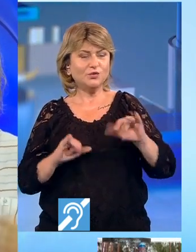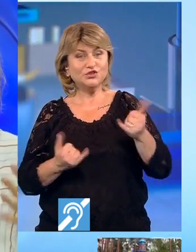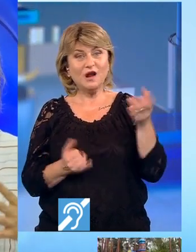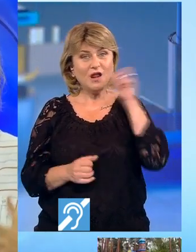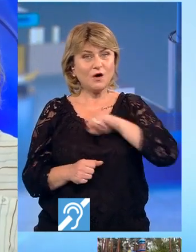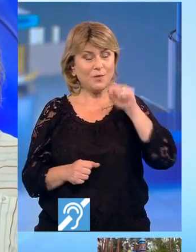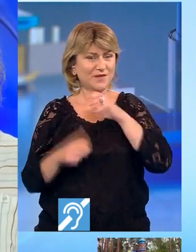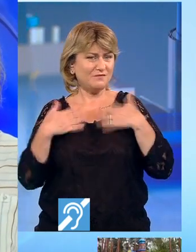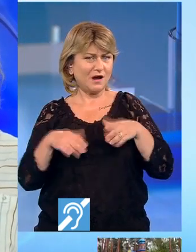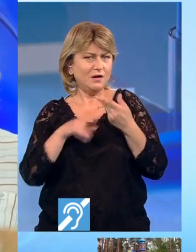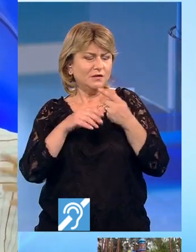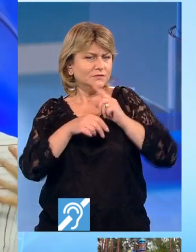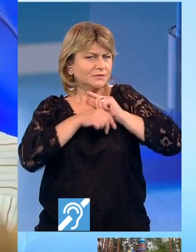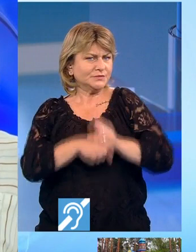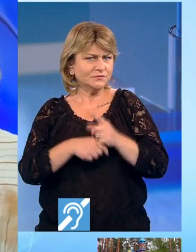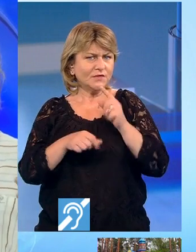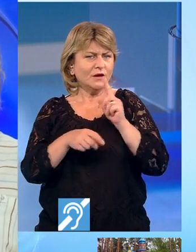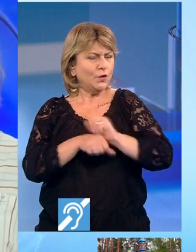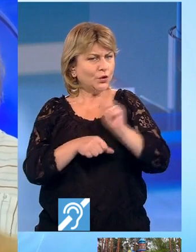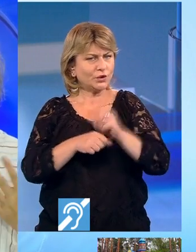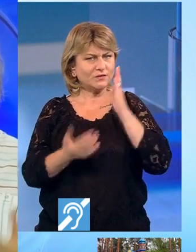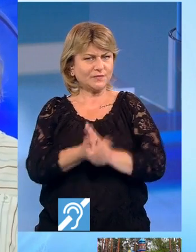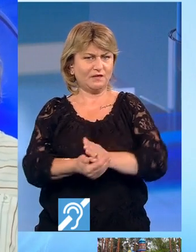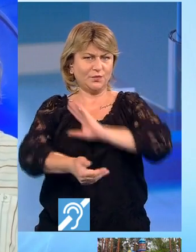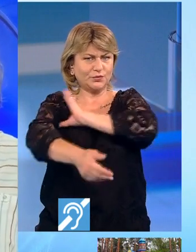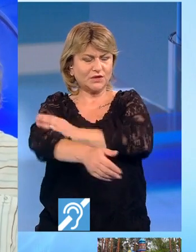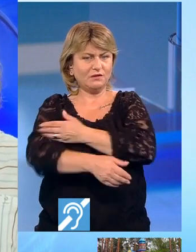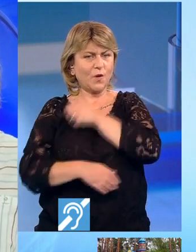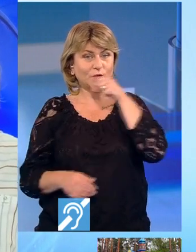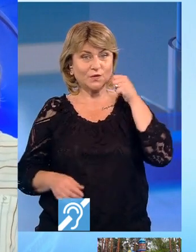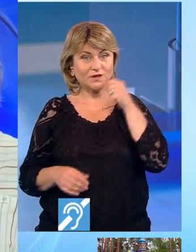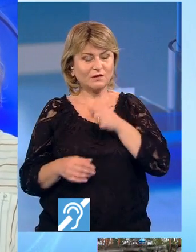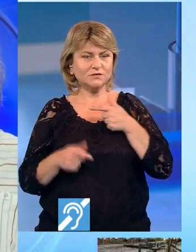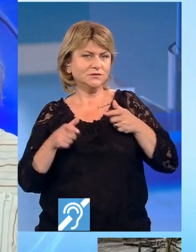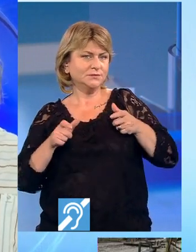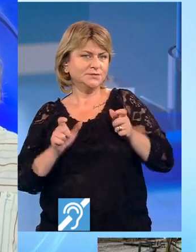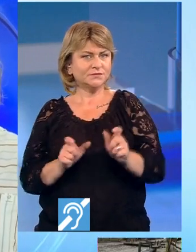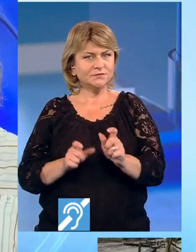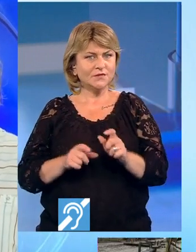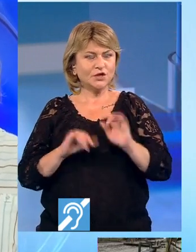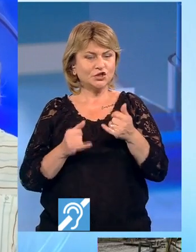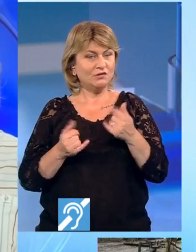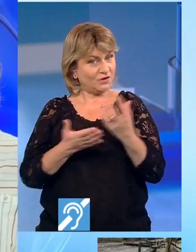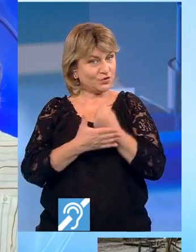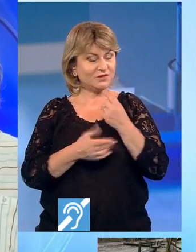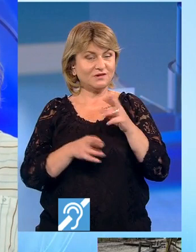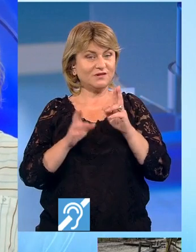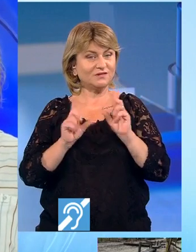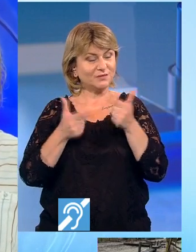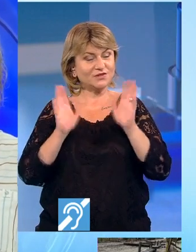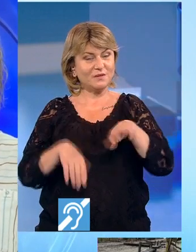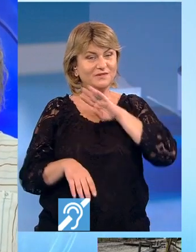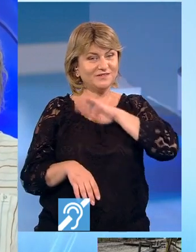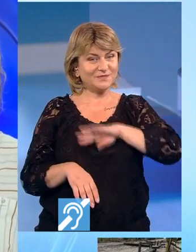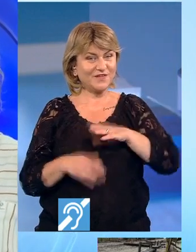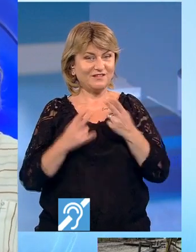Vor neapărat niște lucruri. Dreptate, putere, autoritate, să se impună și le iese, dar trebuie să ai părăbdare pentru